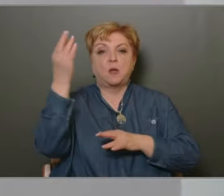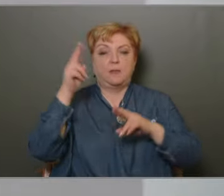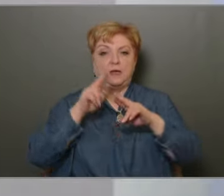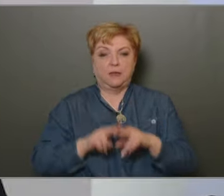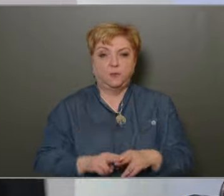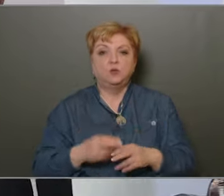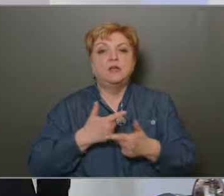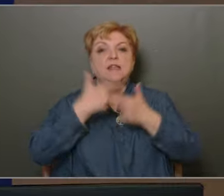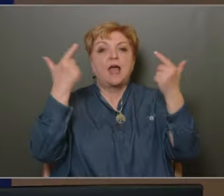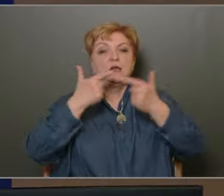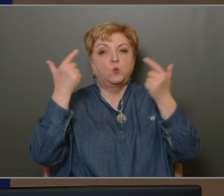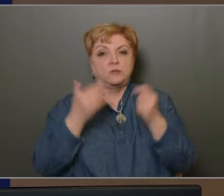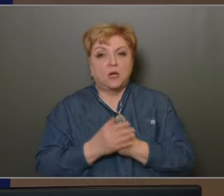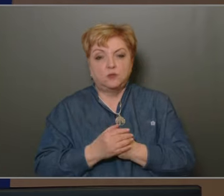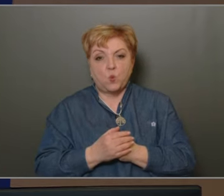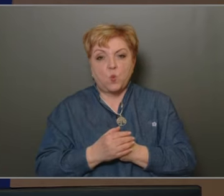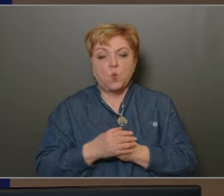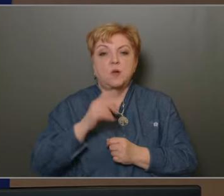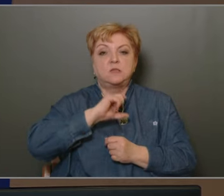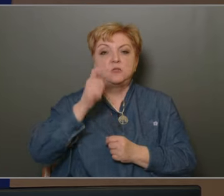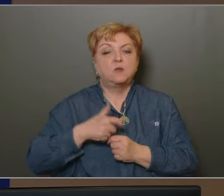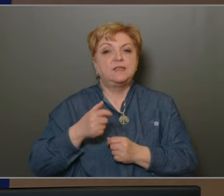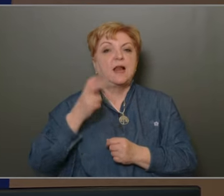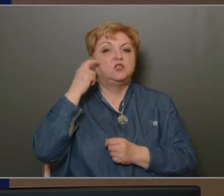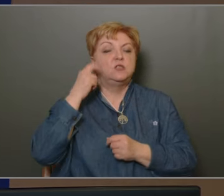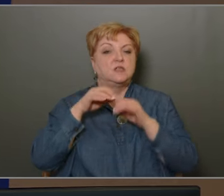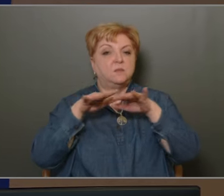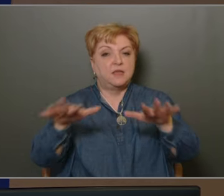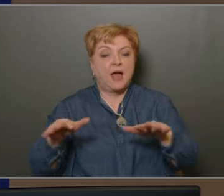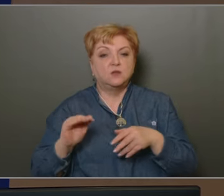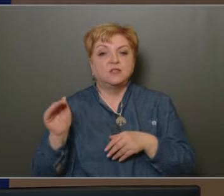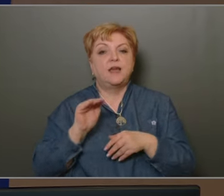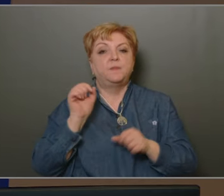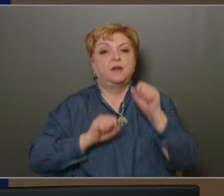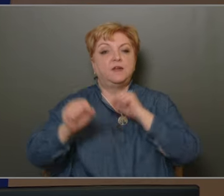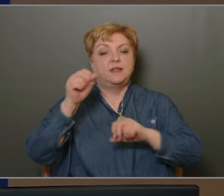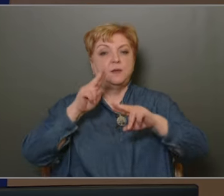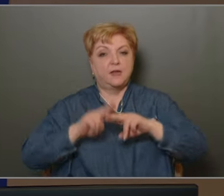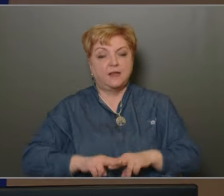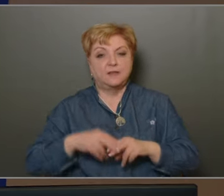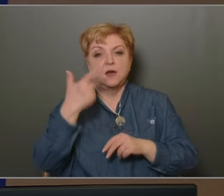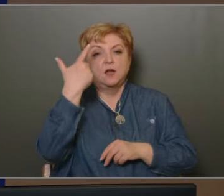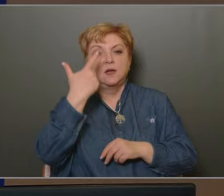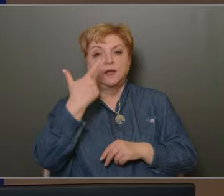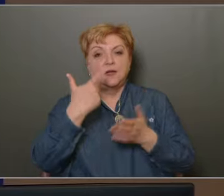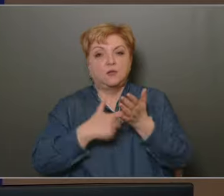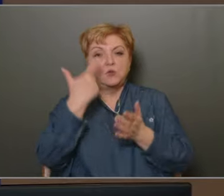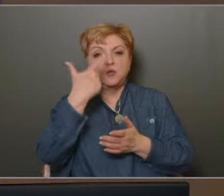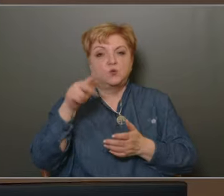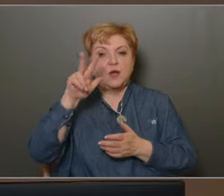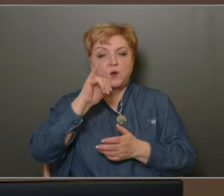napi rendünket tájékoztató, egy szociális intézményhálózat és gyermekvédelmi rendszer 23. évi